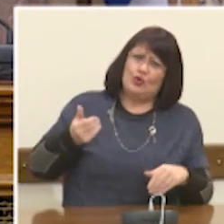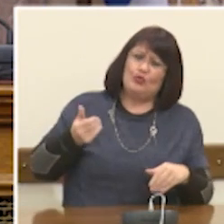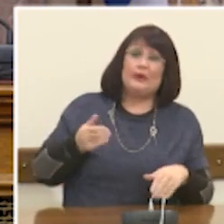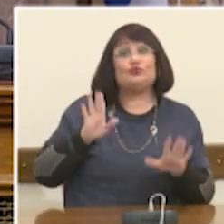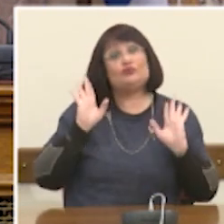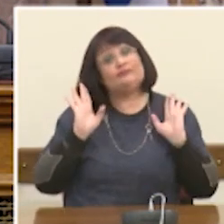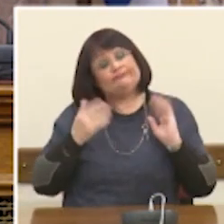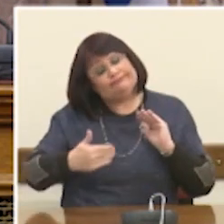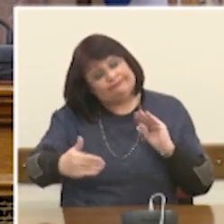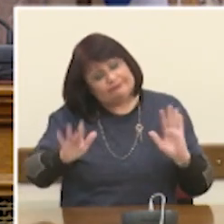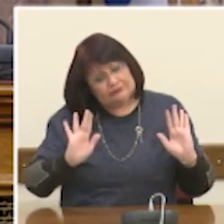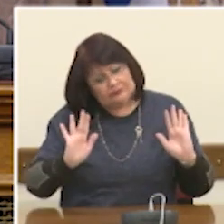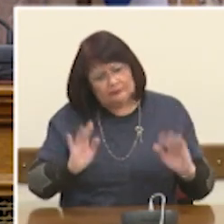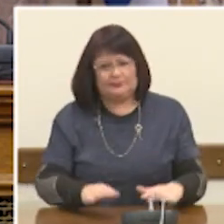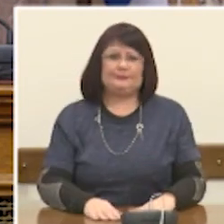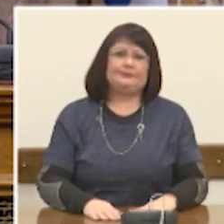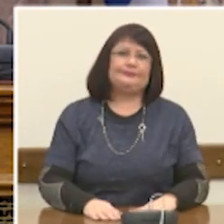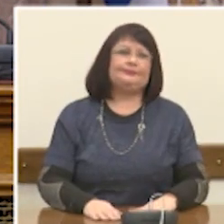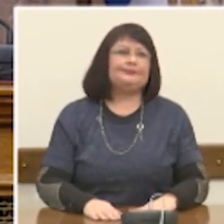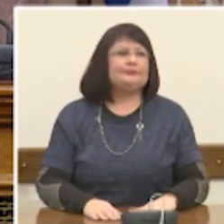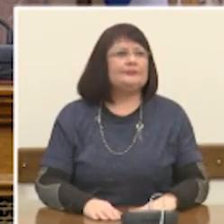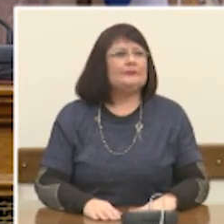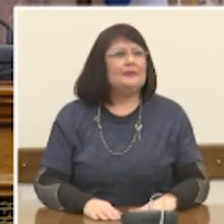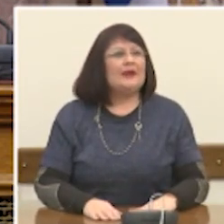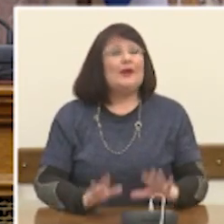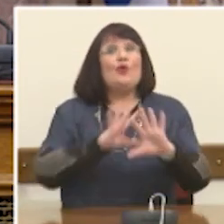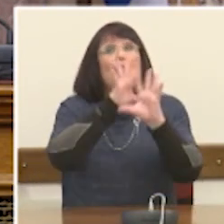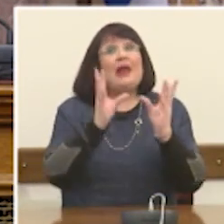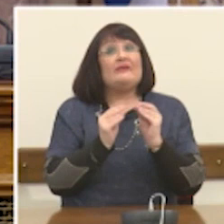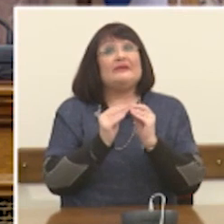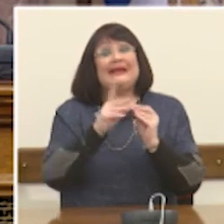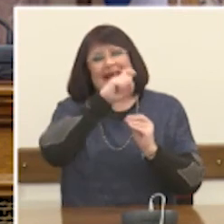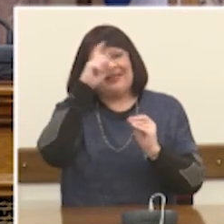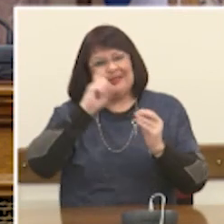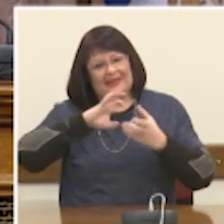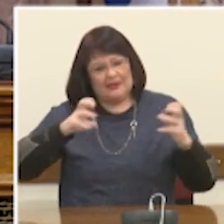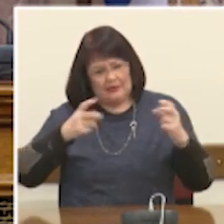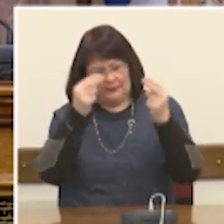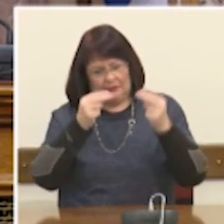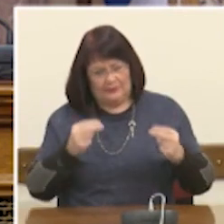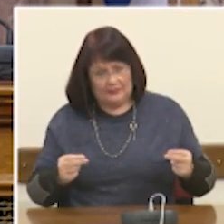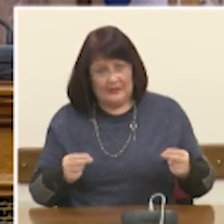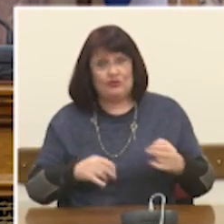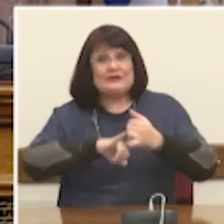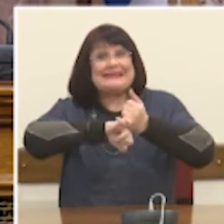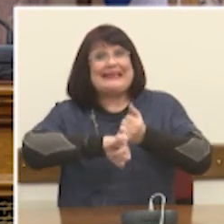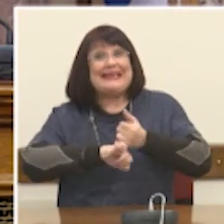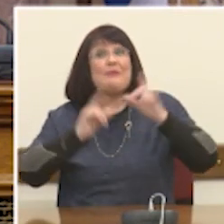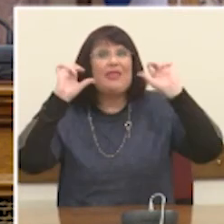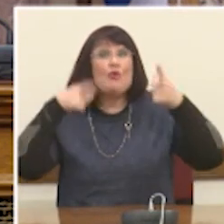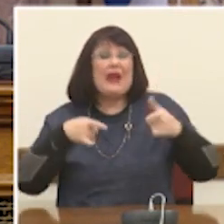Και πάνω σε αυτά τα σύνθετα δεδομένα, οικοδομείται και το μεγάλο δημοκρατικό στίχημα της εποχής.